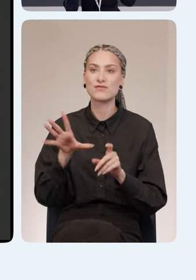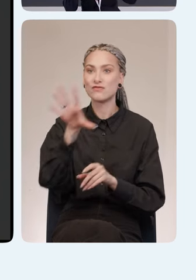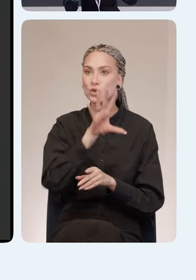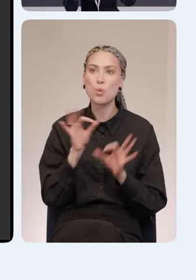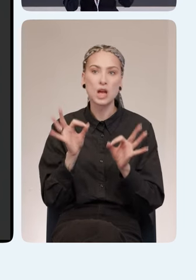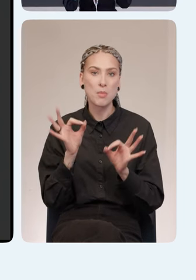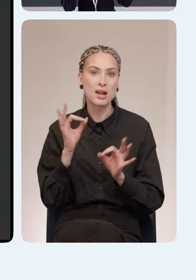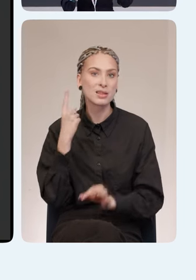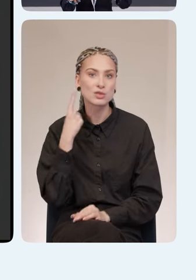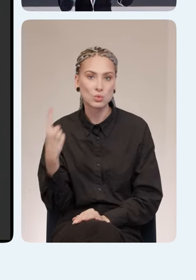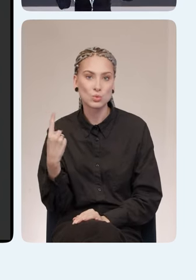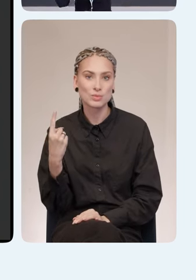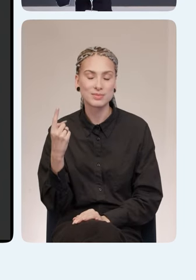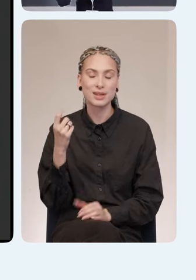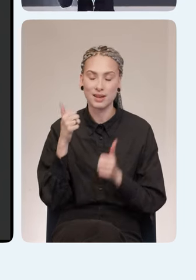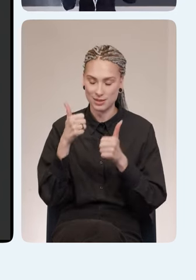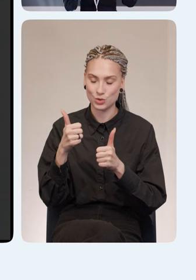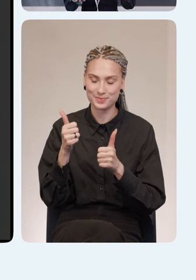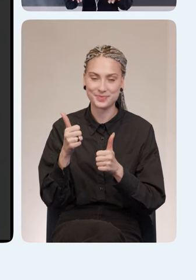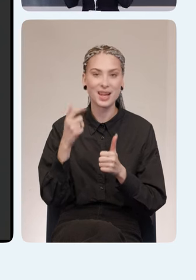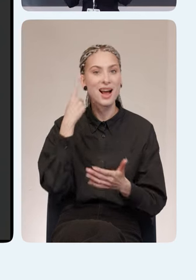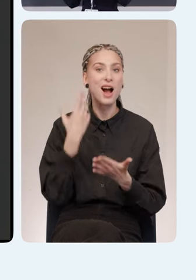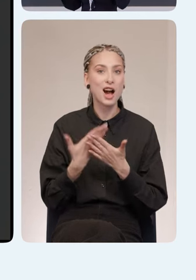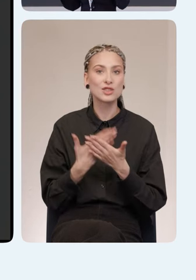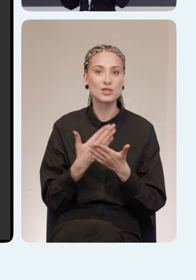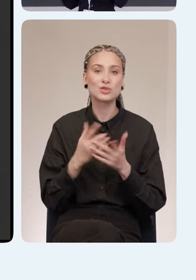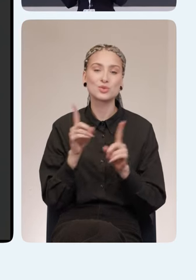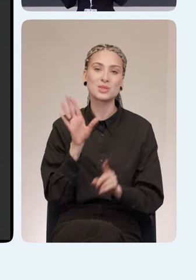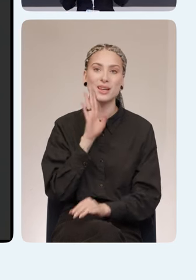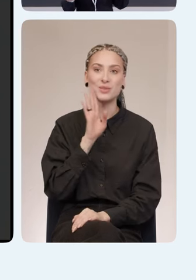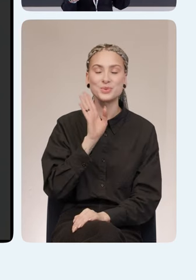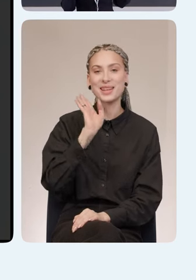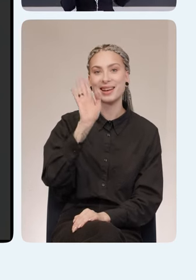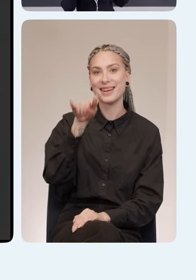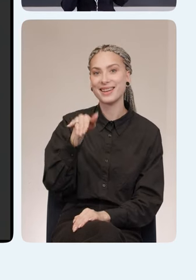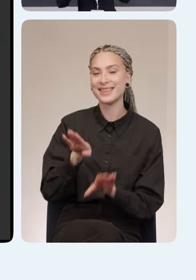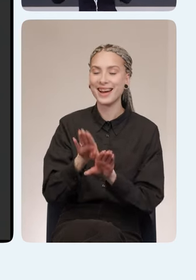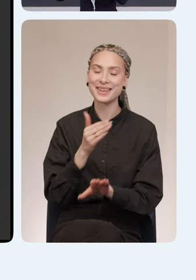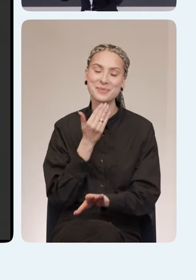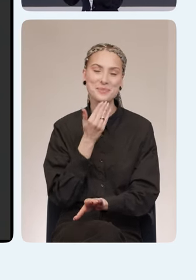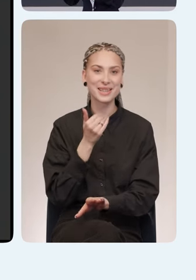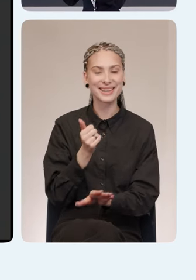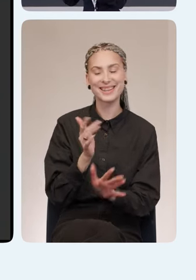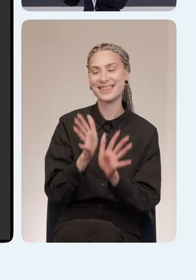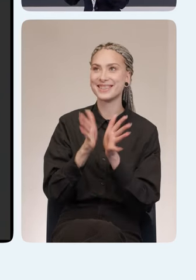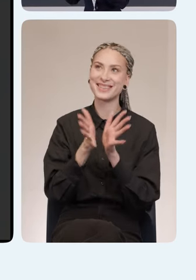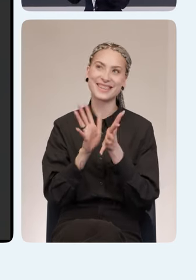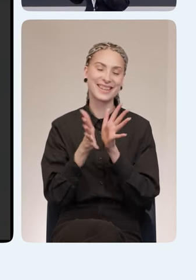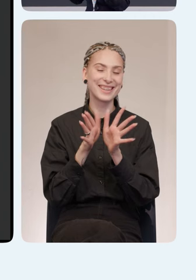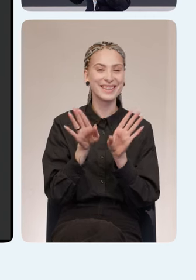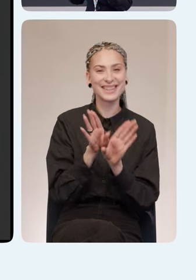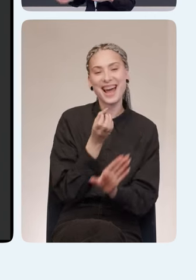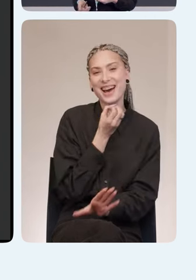порядке со слухом, слава богу, кажется, ой, девчонки так мило что-то показывают, такие